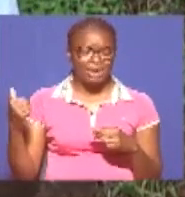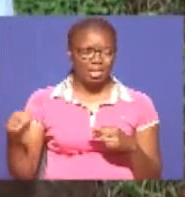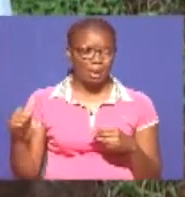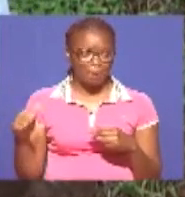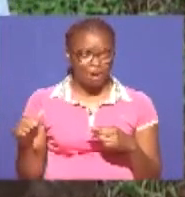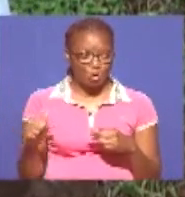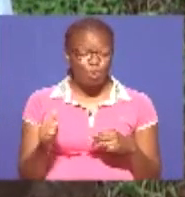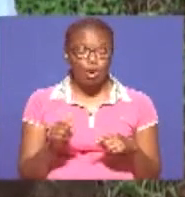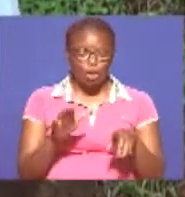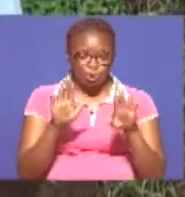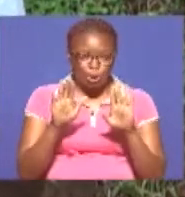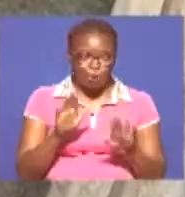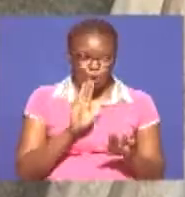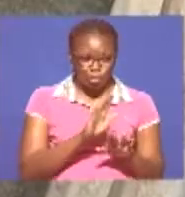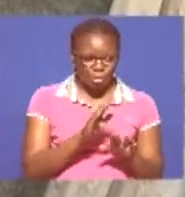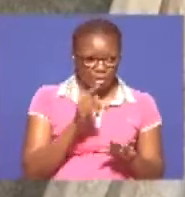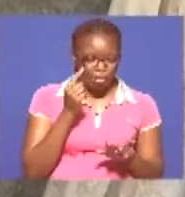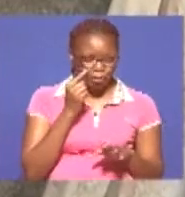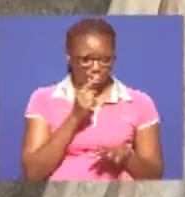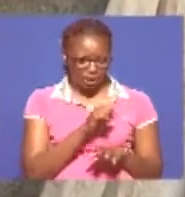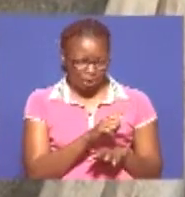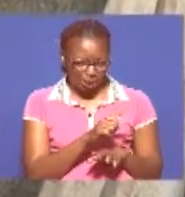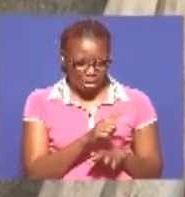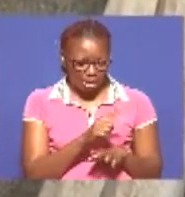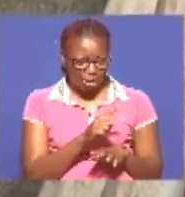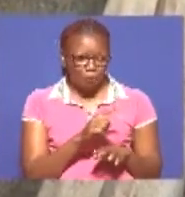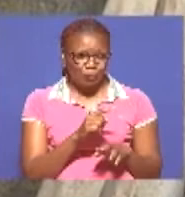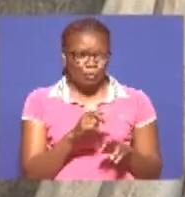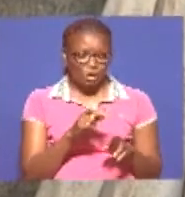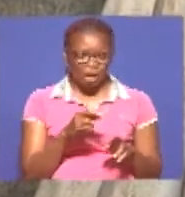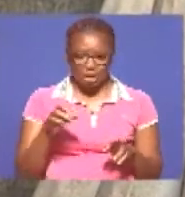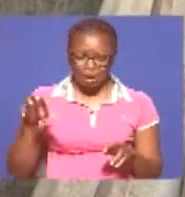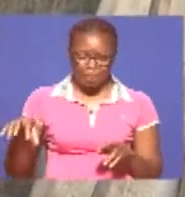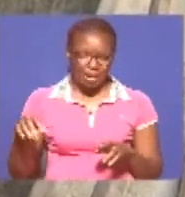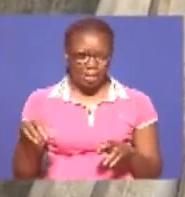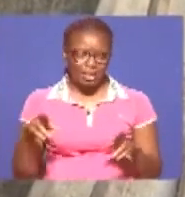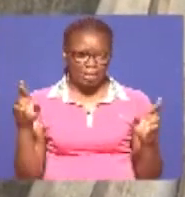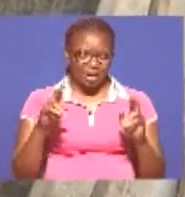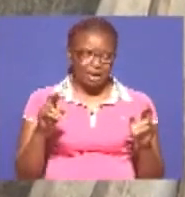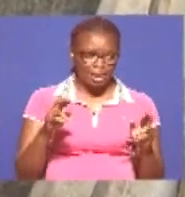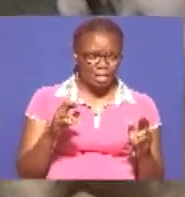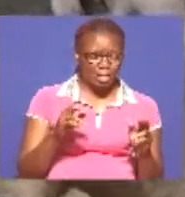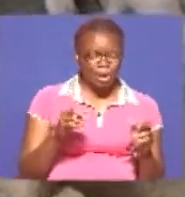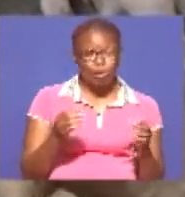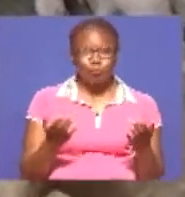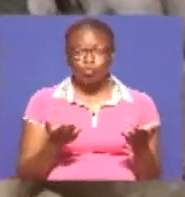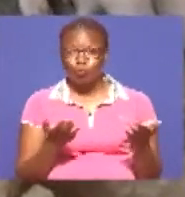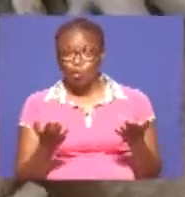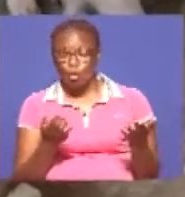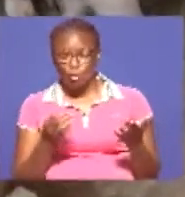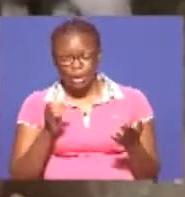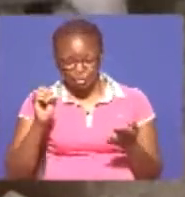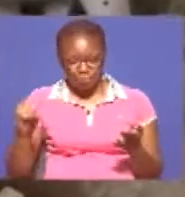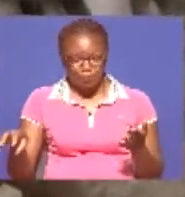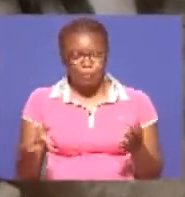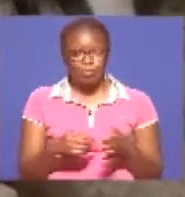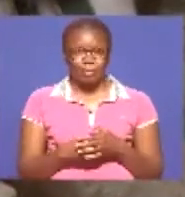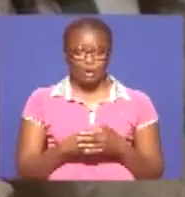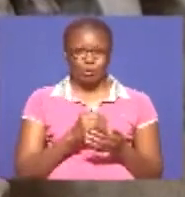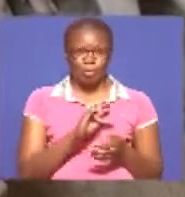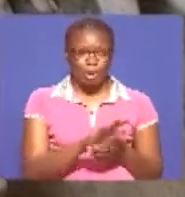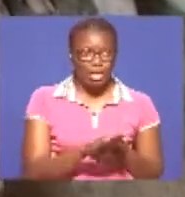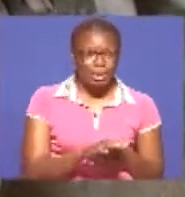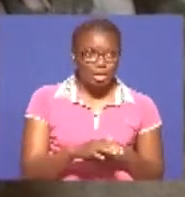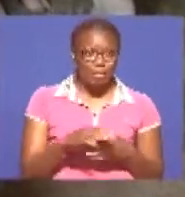nyama Ama wataenda soko Mbali na watumiaji wabithaza ngurue Soko lao kubwa ni wafugaji wangurue na wakulima